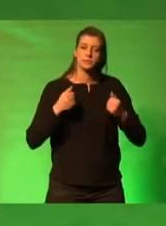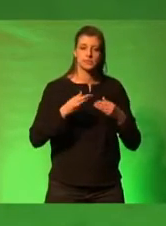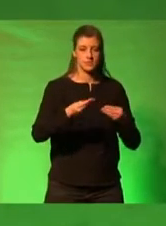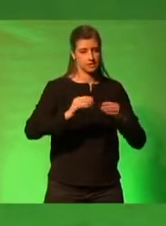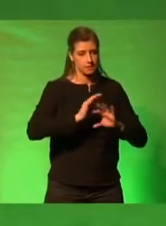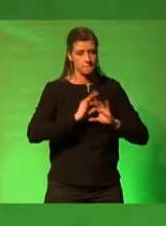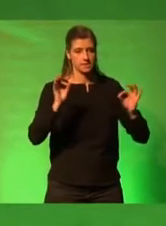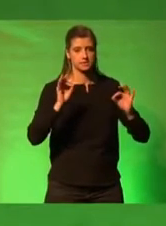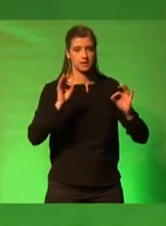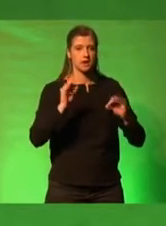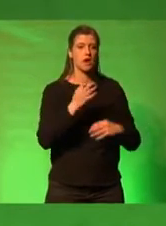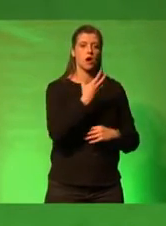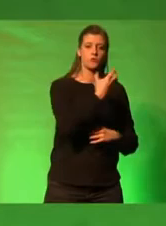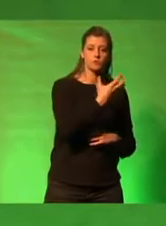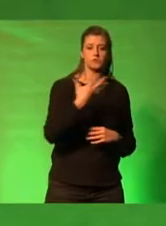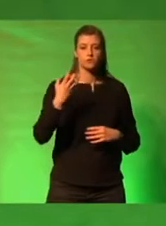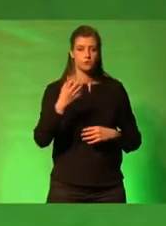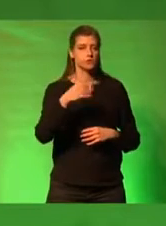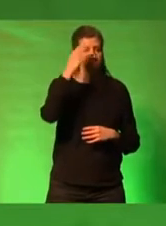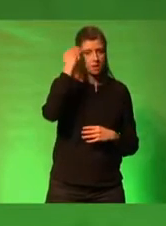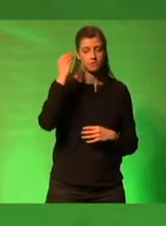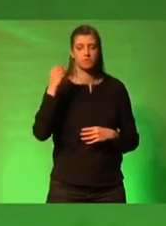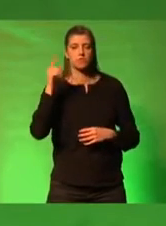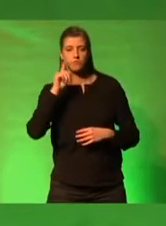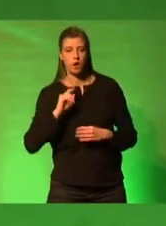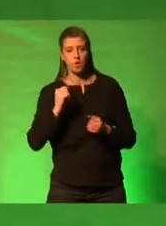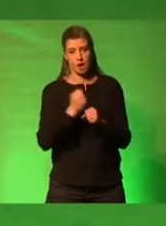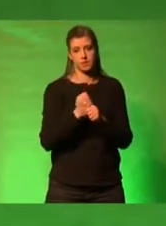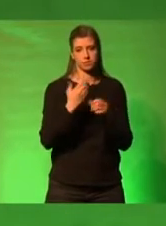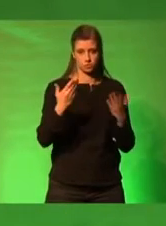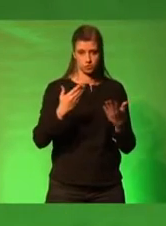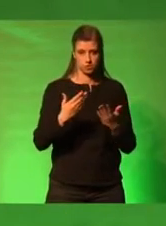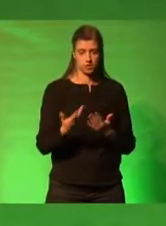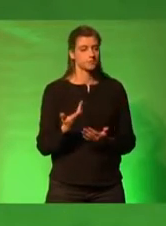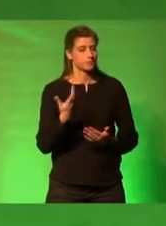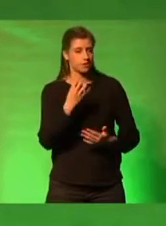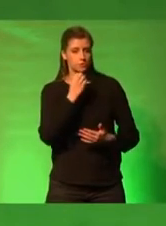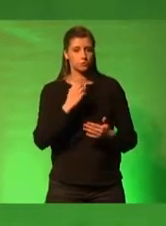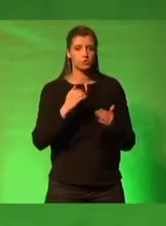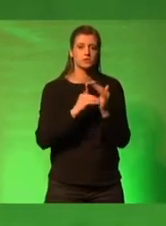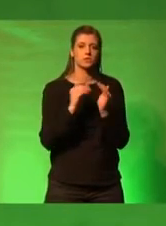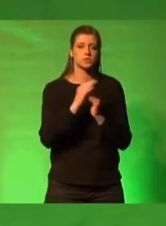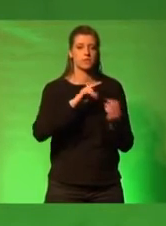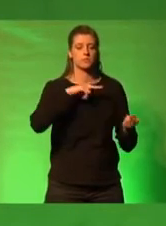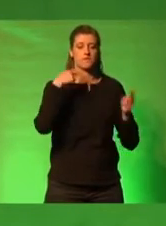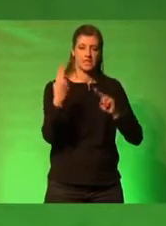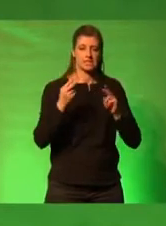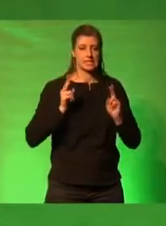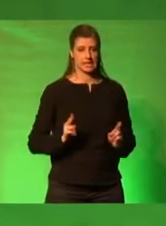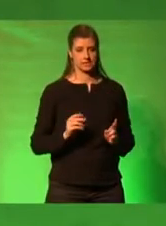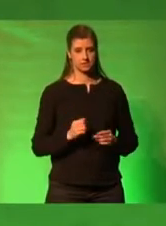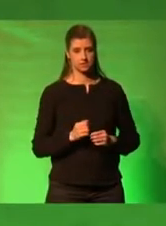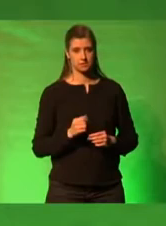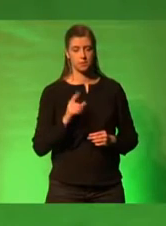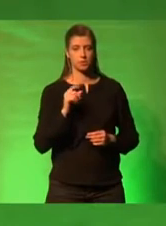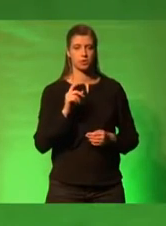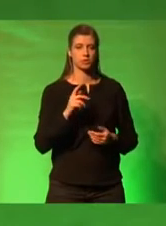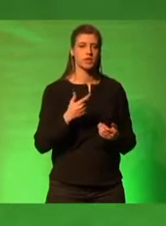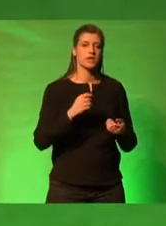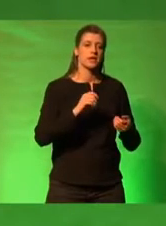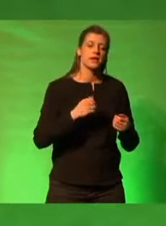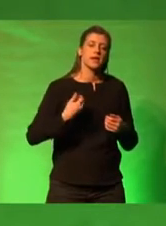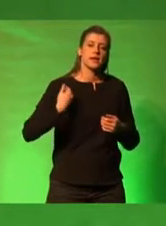Fifty-Fifty. Wir Grüne bieten einen gerechten Systemwechsel an mit einer verträglichen Reform des Ehegattensplittings,